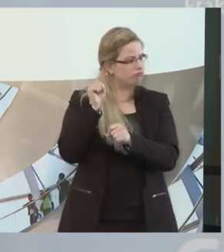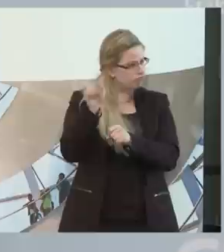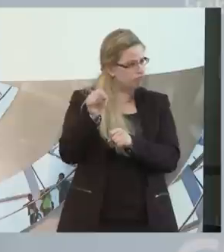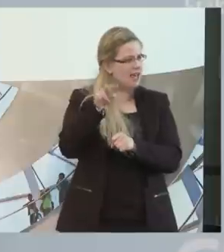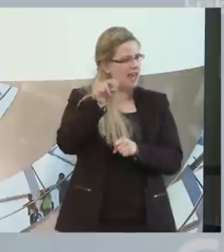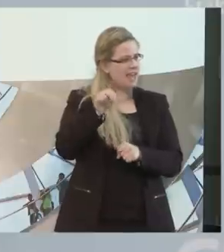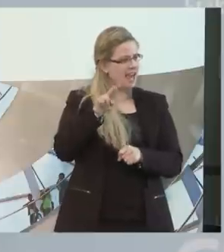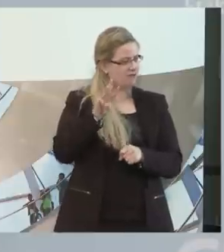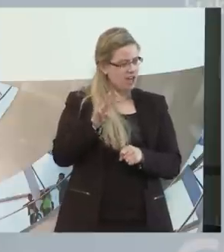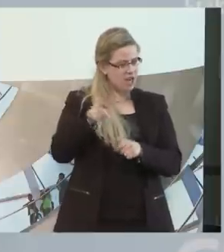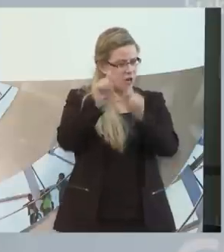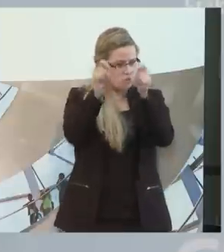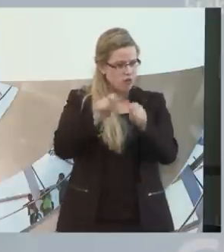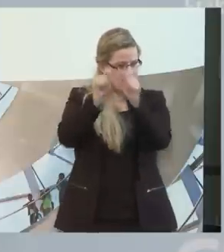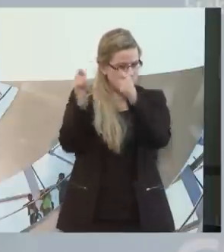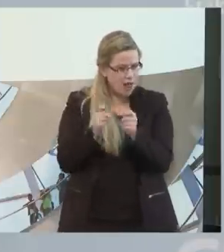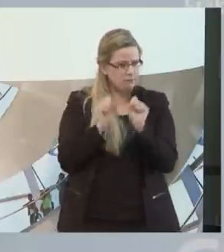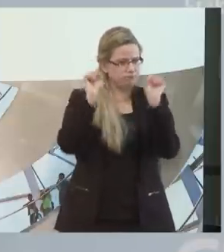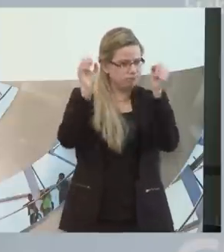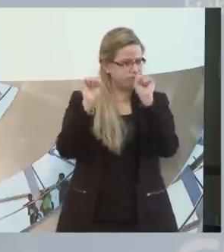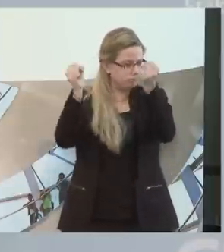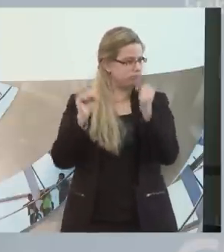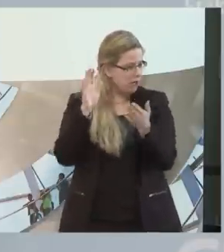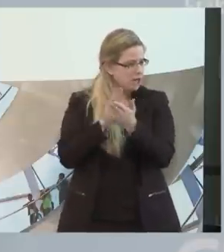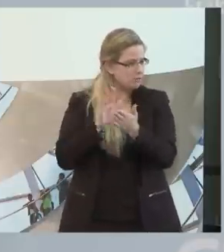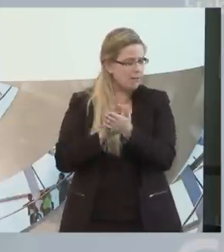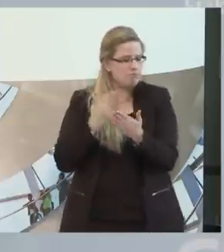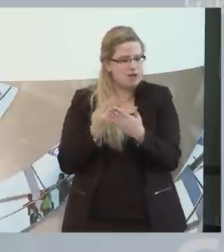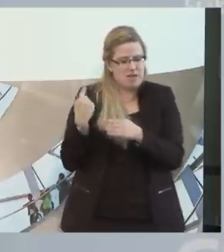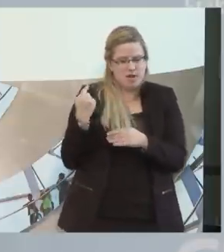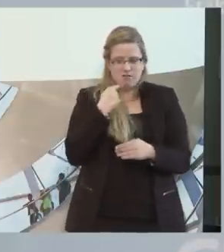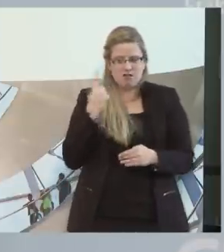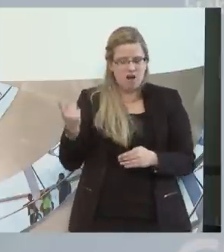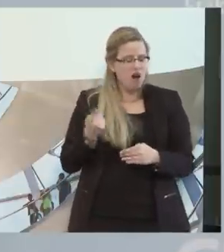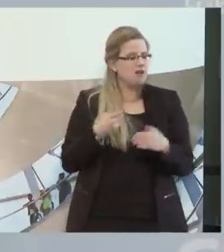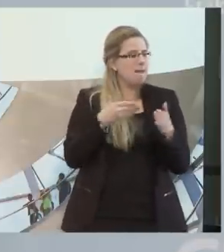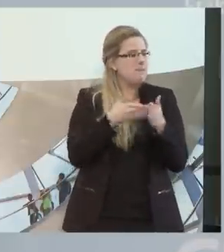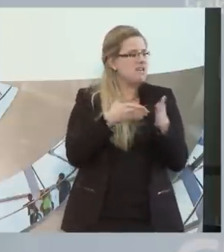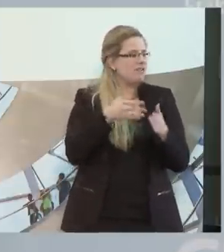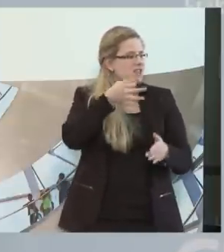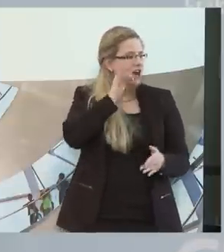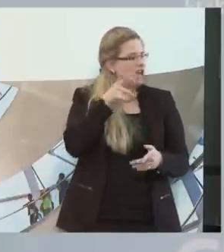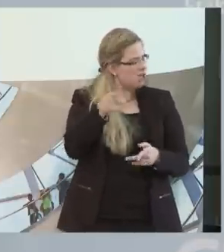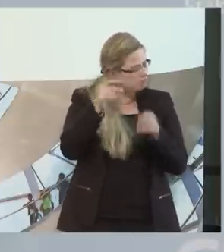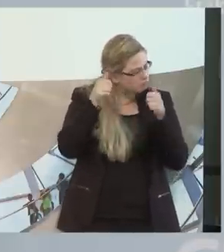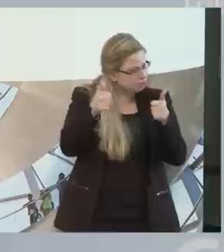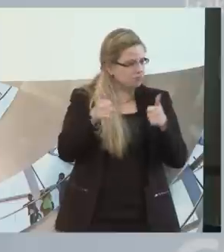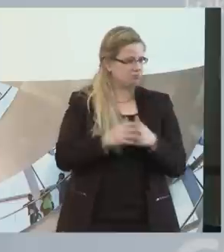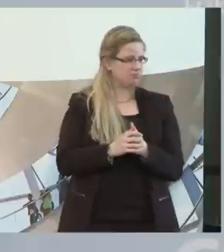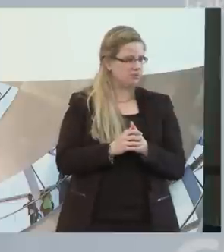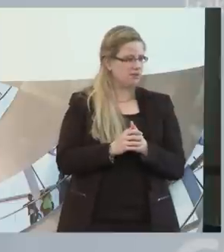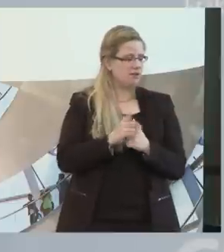etwa mit dem Behindertencafé dargestellt haben. Und dann ist immer die Frage, ja, wie kriegst du das hin,